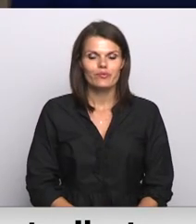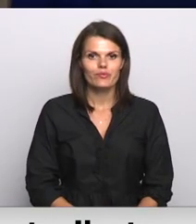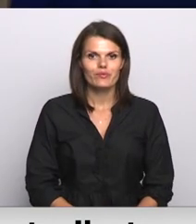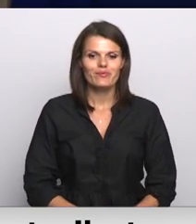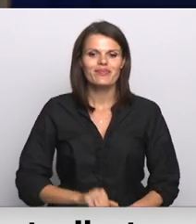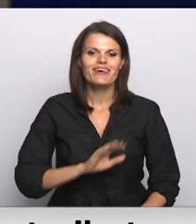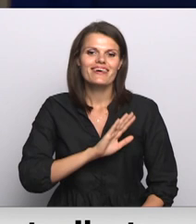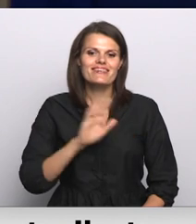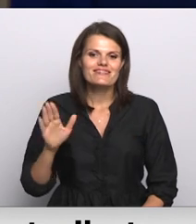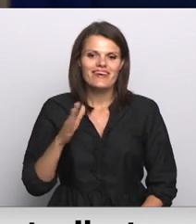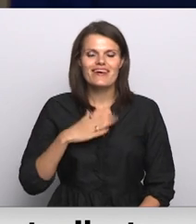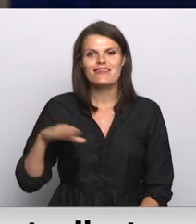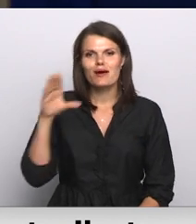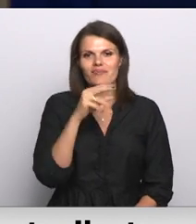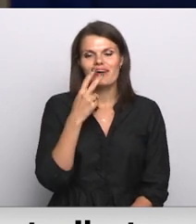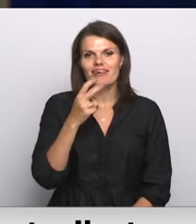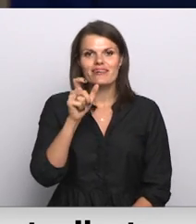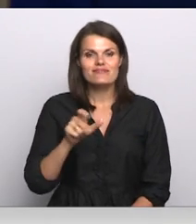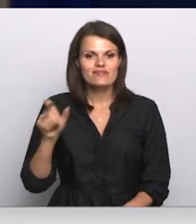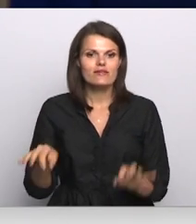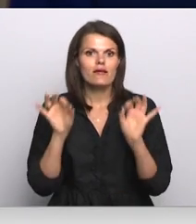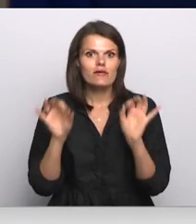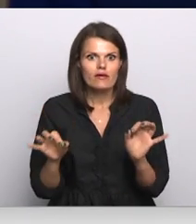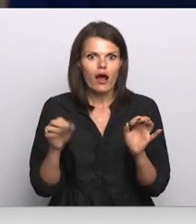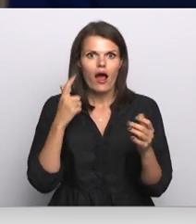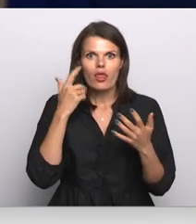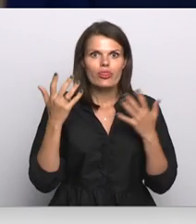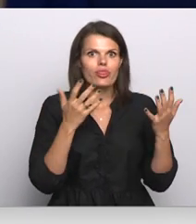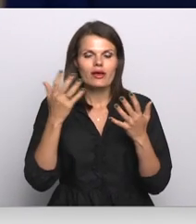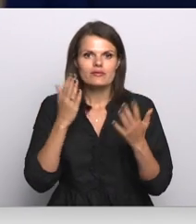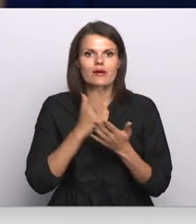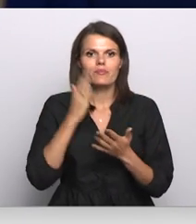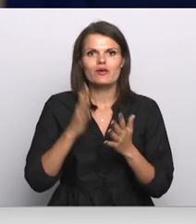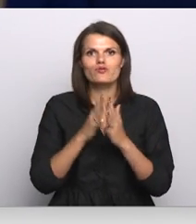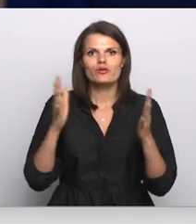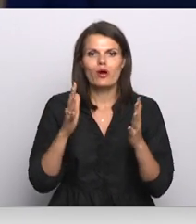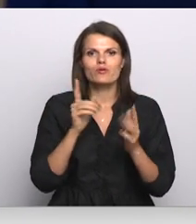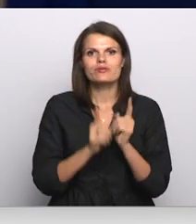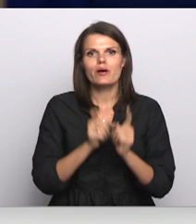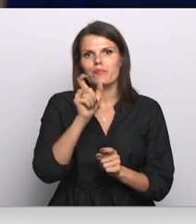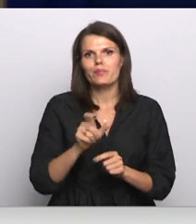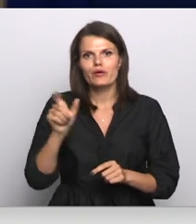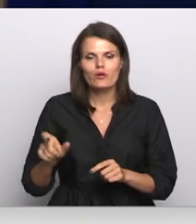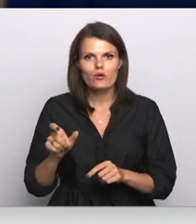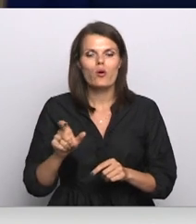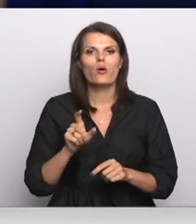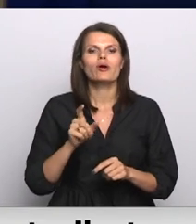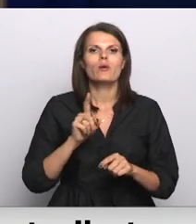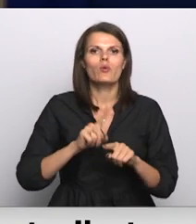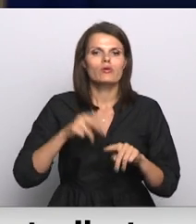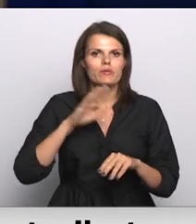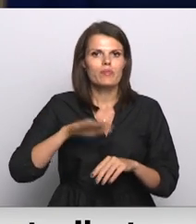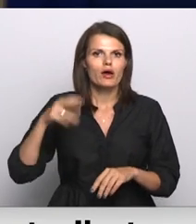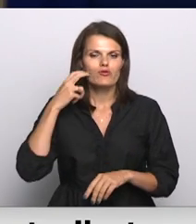Sveika, Anda! Labvakar, skatītāji! Jā, neziņu beidzot daudziem pedagogiem, skolēniem, bērnu vecākiem ir kliedēta,